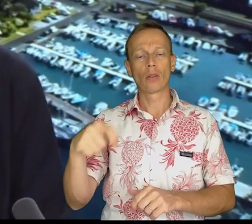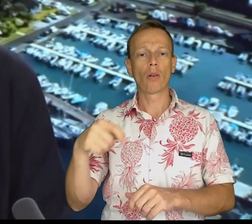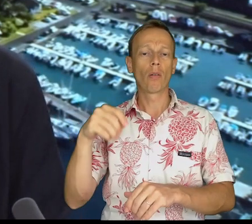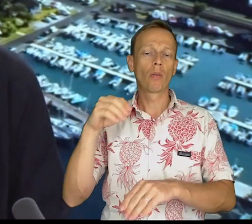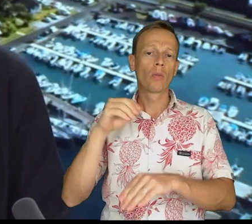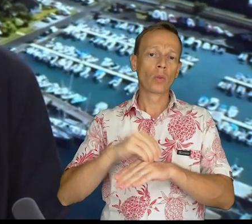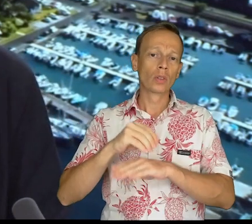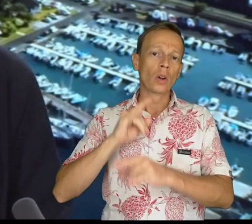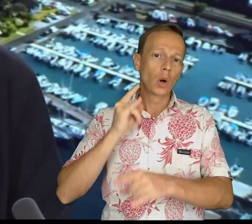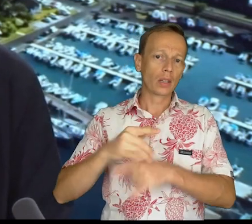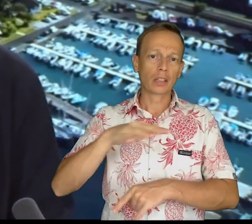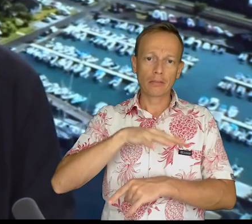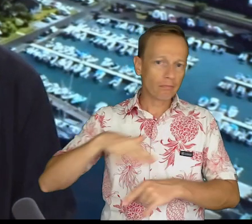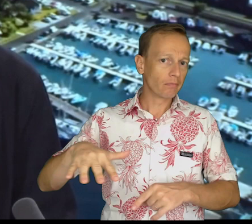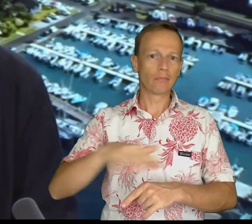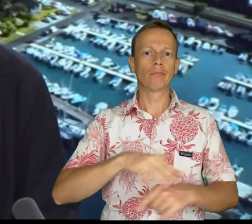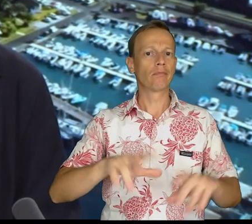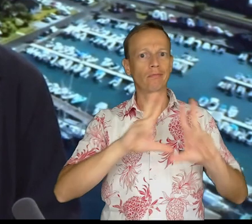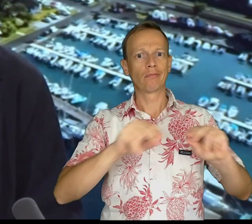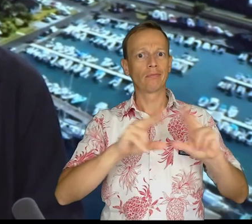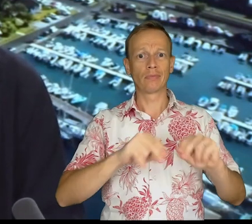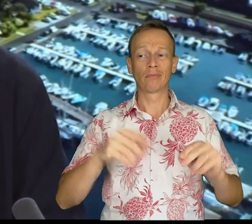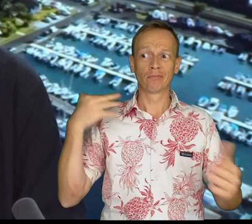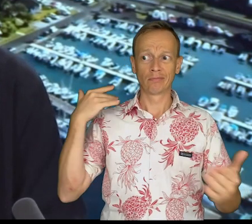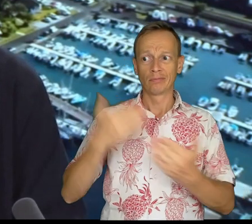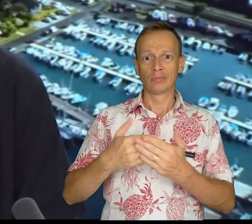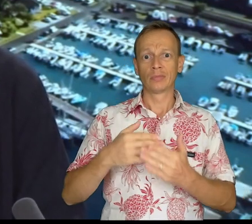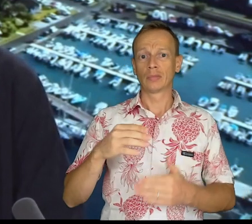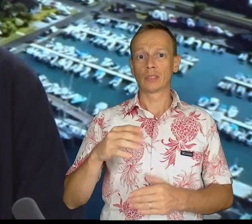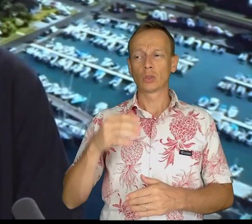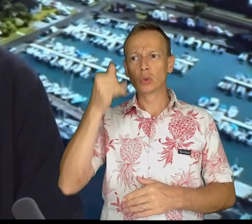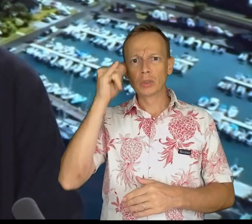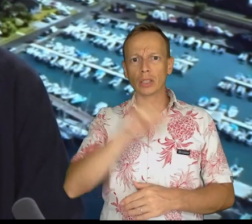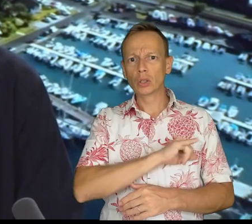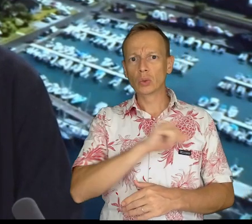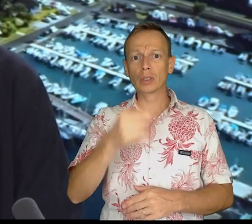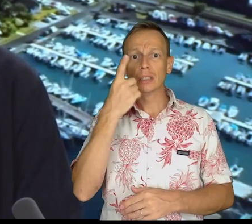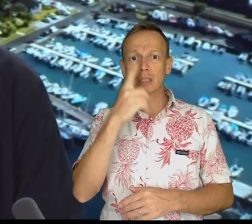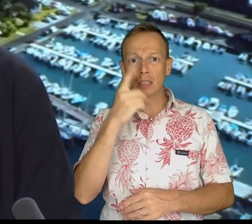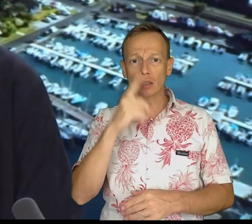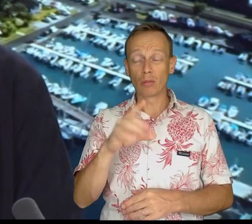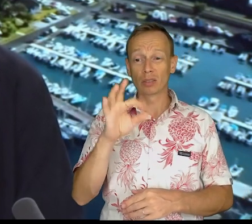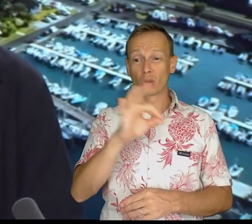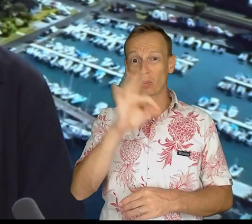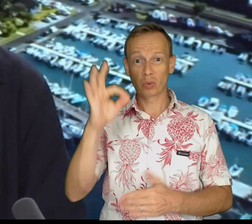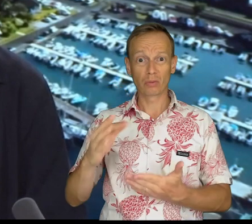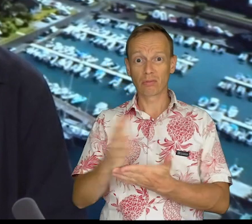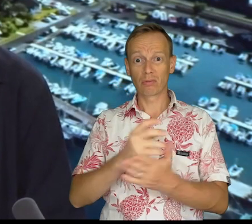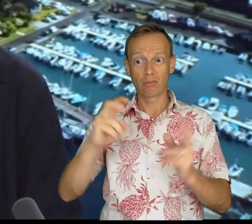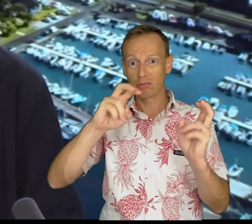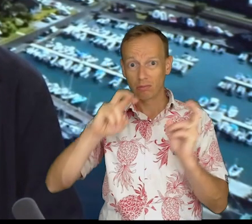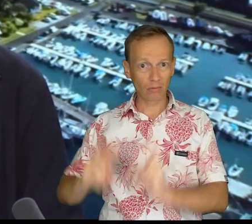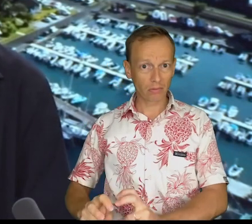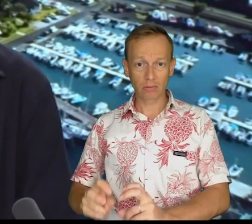dresse un bilan catastrophique du secteur qui a perdu 50% de ses revenus entre le mois de juillet et décembre. Selon lui,